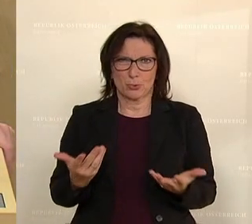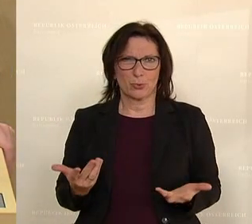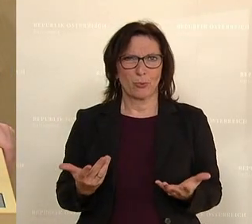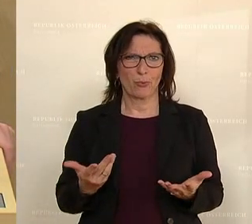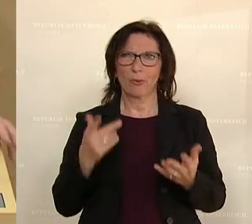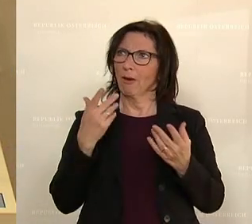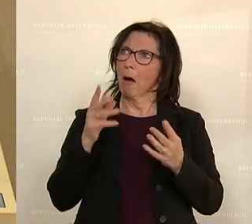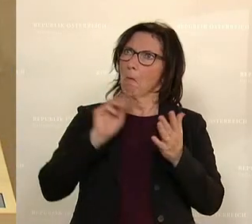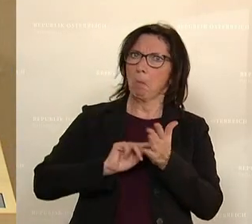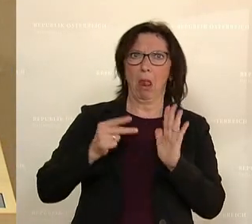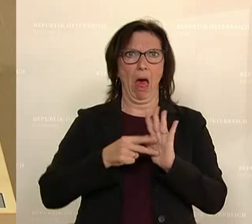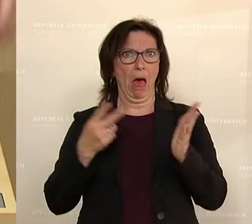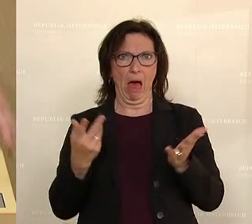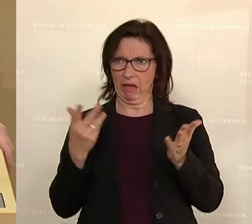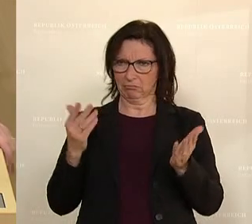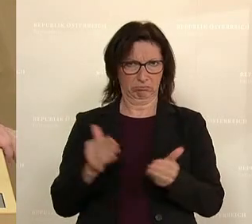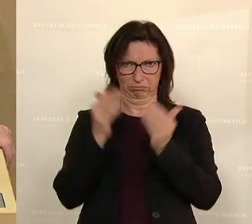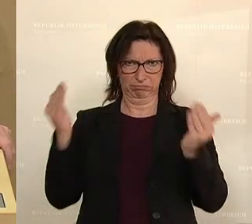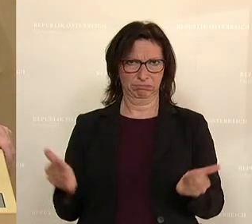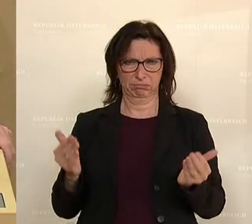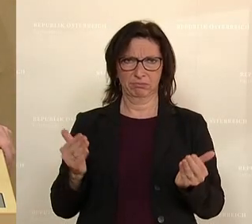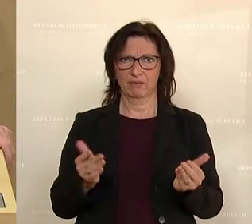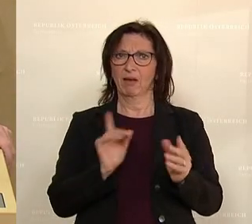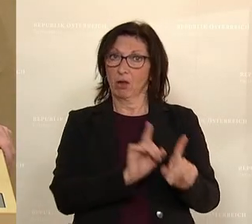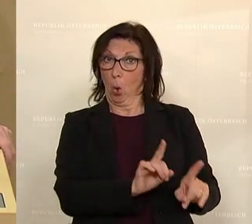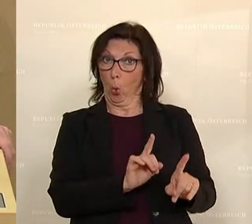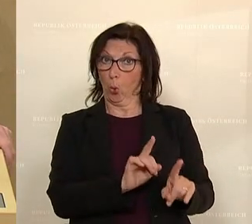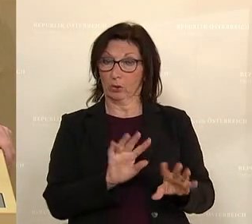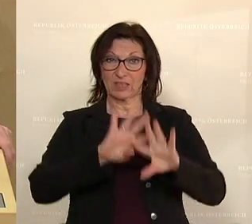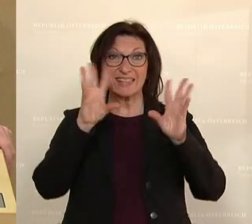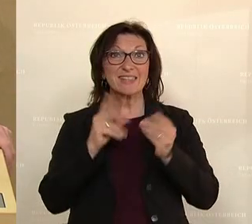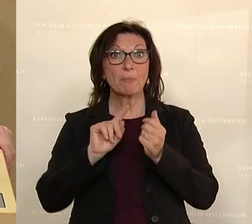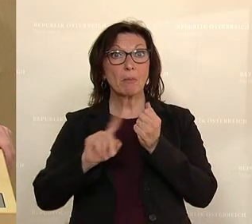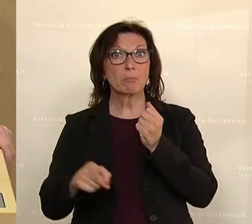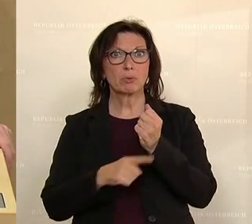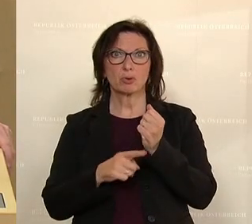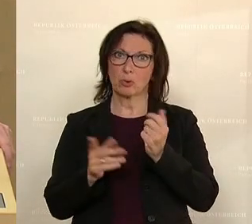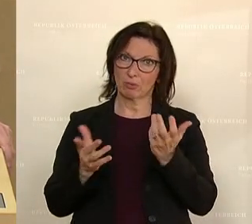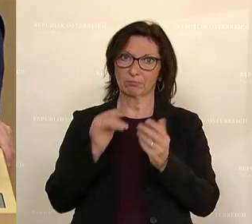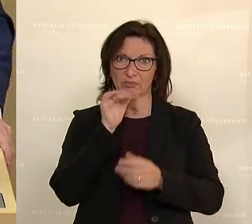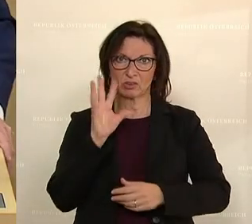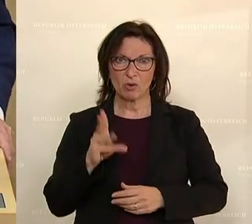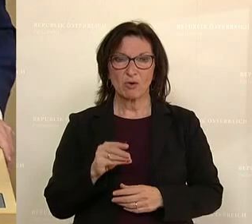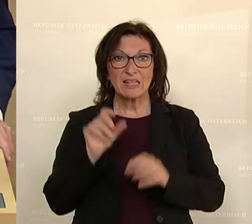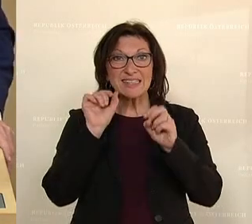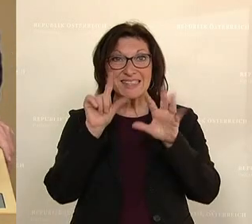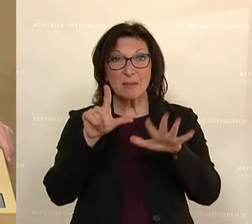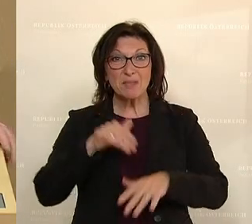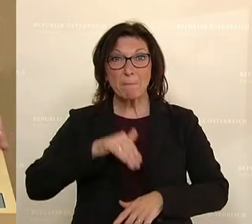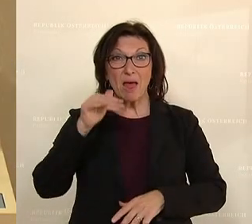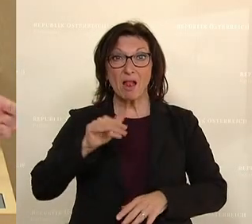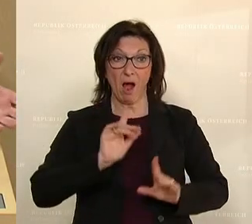und Vertrauen nichts zu tun. Diese Rücklagen spielen überhaupt im gesamten Budget eine unrühmliche Rolle. Wir haben 17 Milliarden